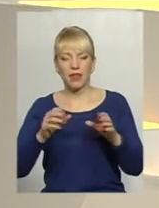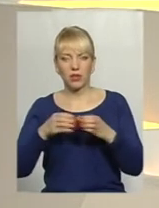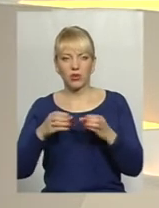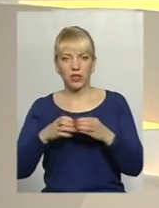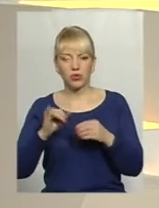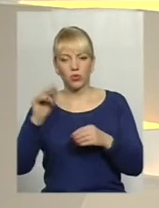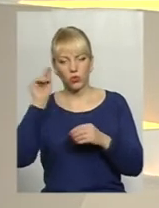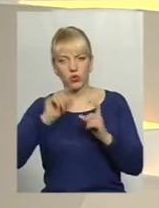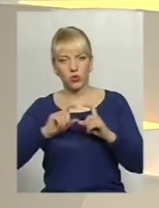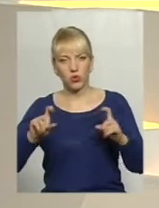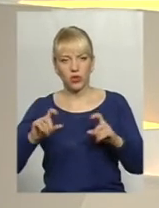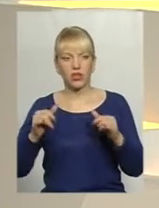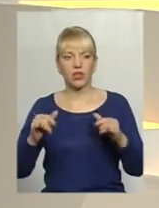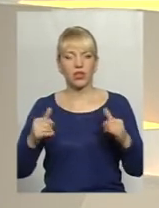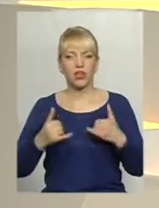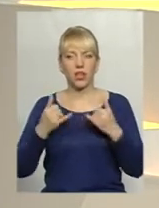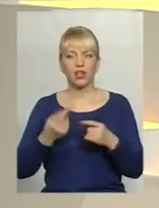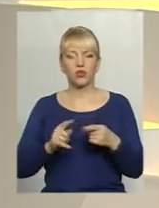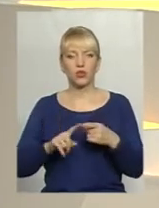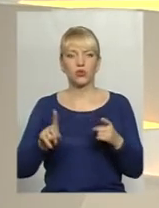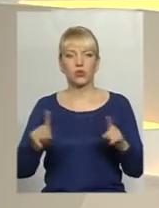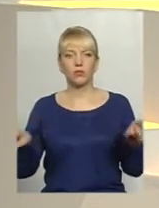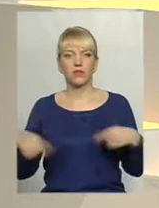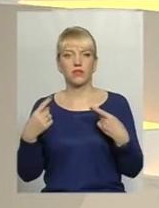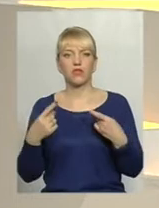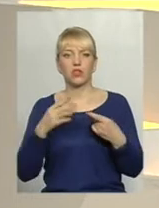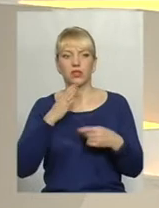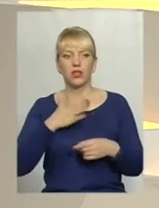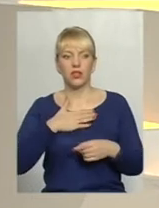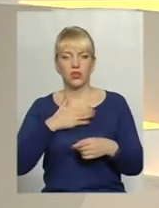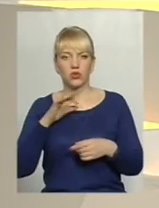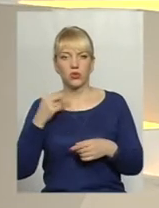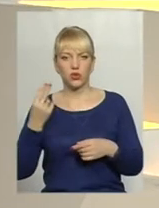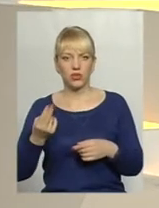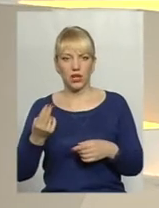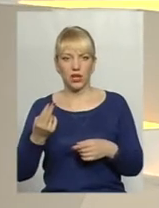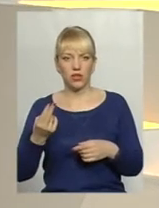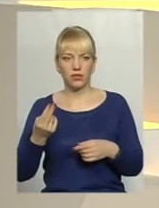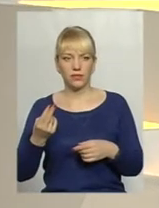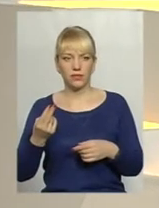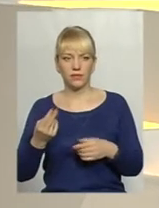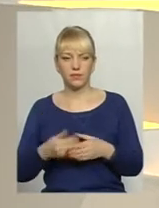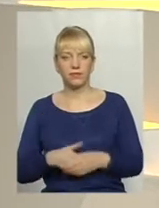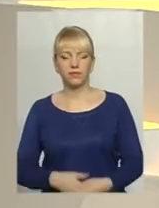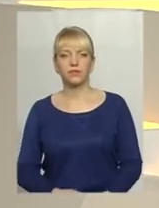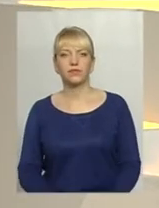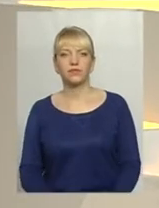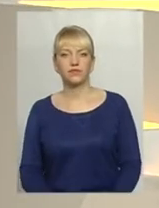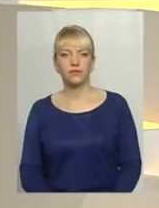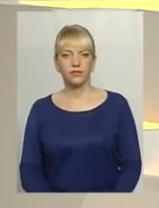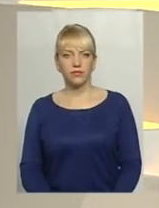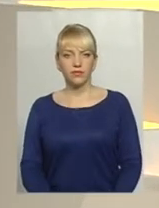в школах, для того, щоб саме створити нашу соціальну, таку,